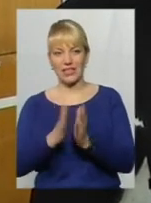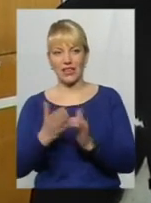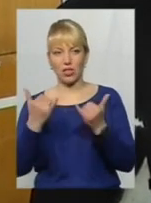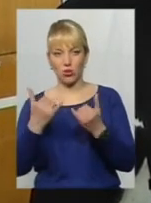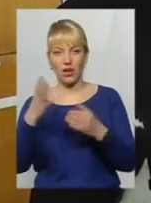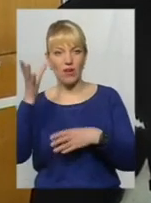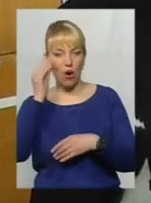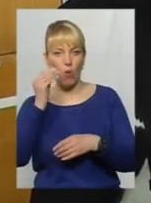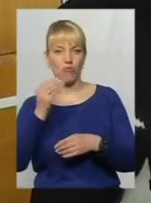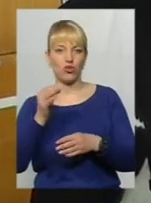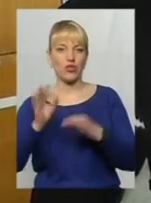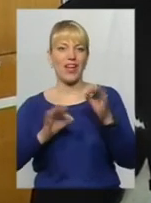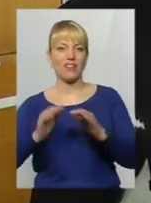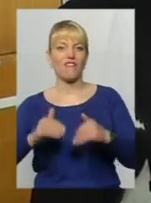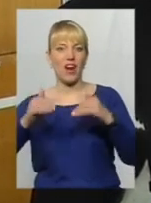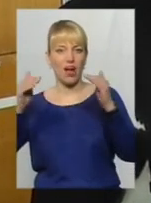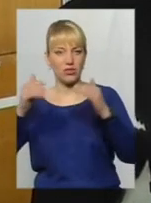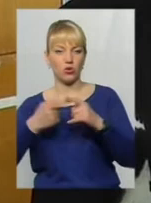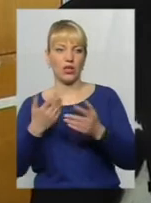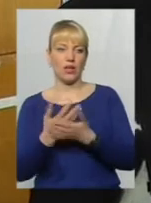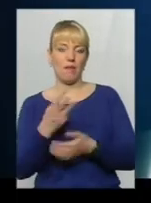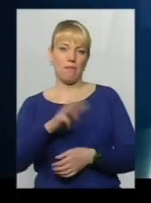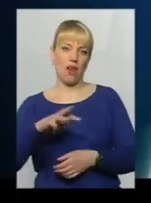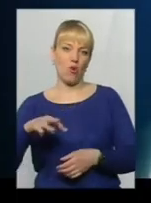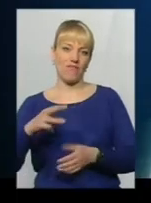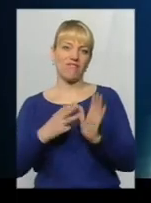враховуючи інфляцію, ця цифра десь складатиме 1 мільйонів 800.